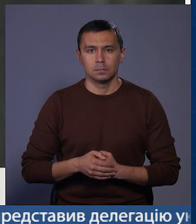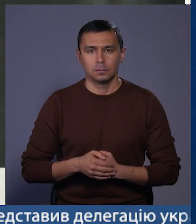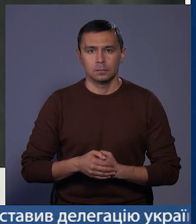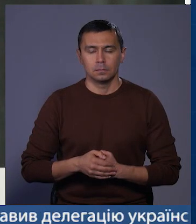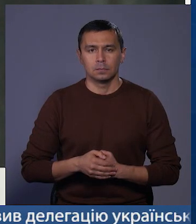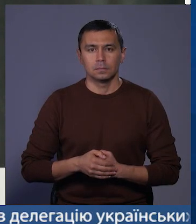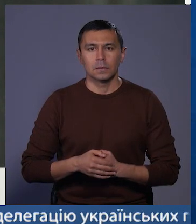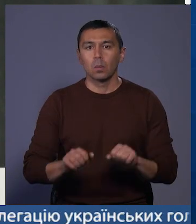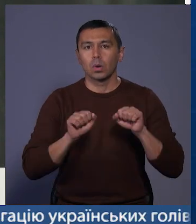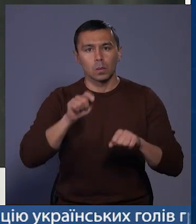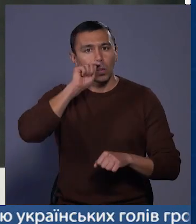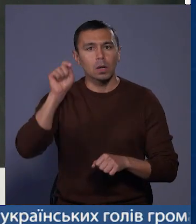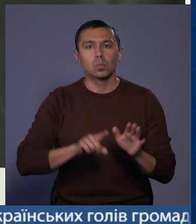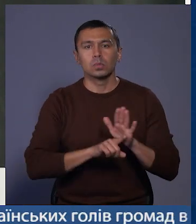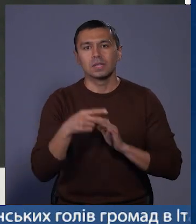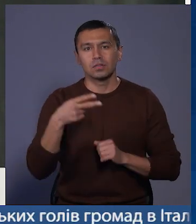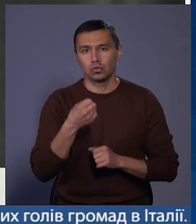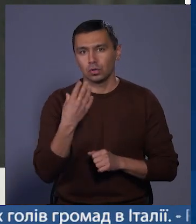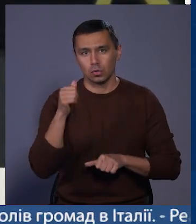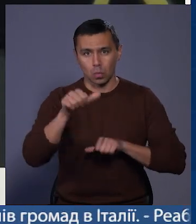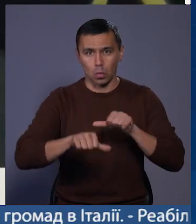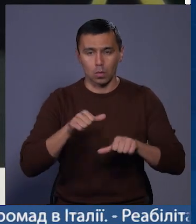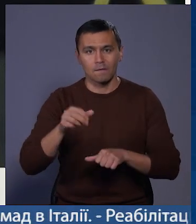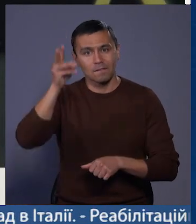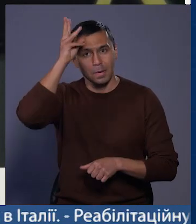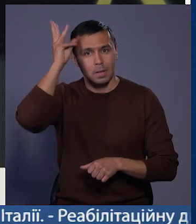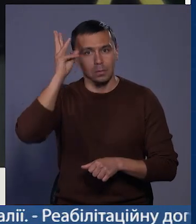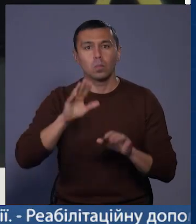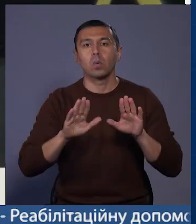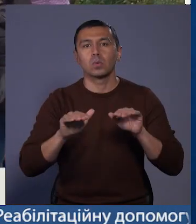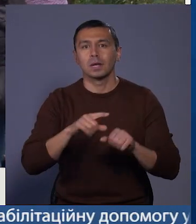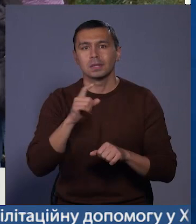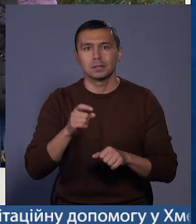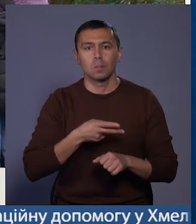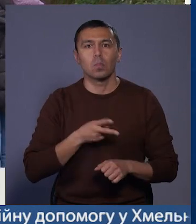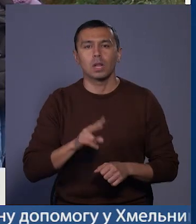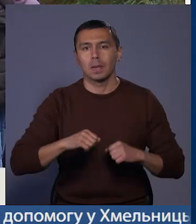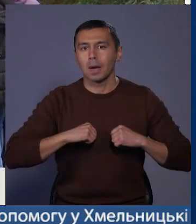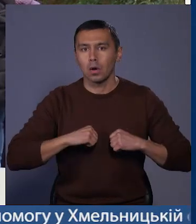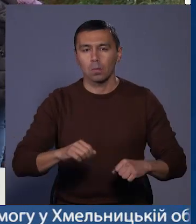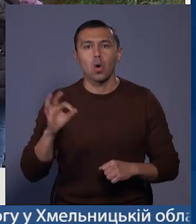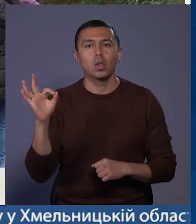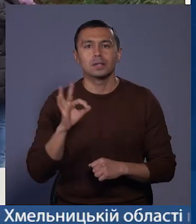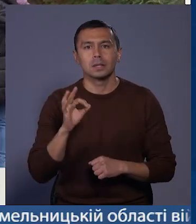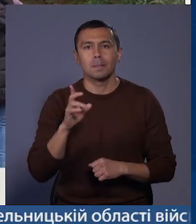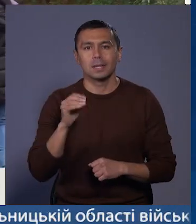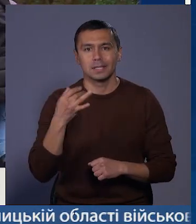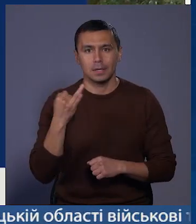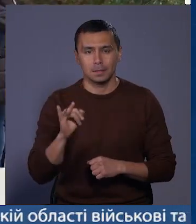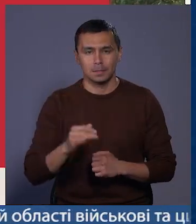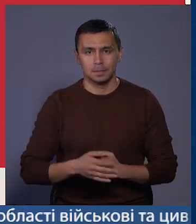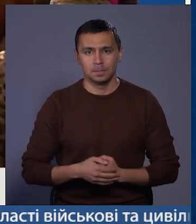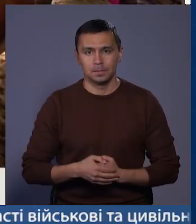Боронив Україну з 2014-го. У Хмельницькому попрощалися з полеглим героєм Олександром Баліцьким.